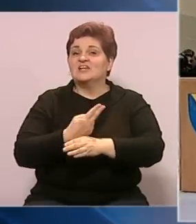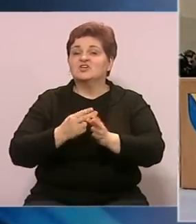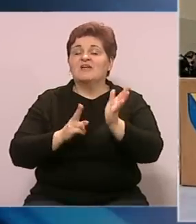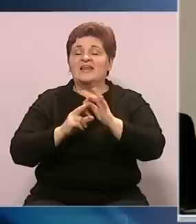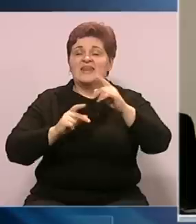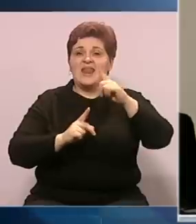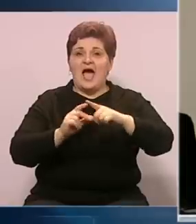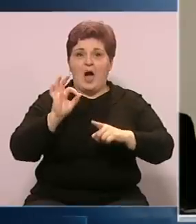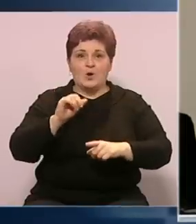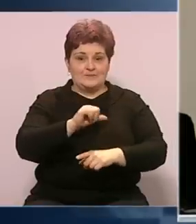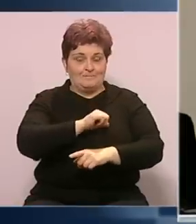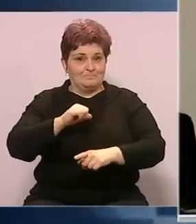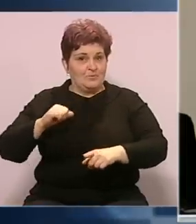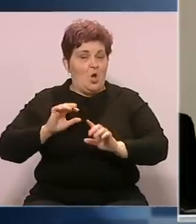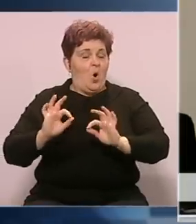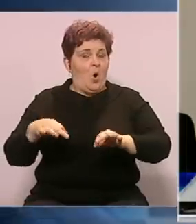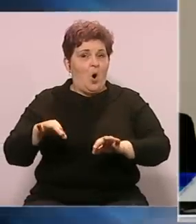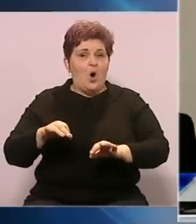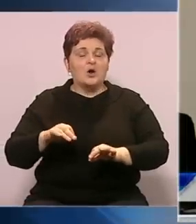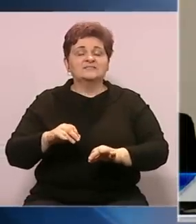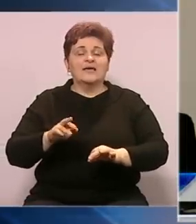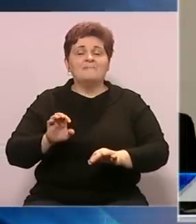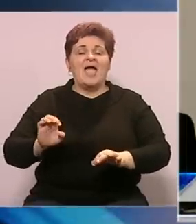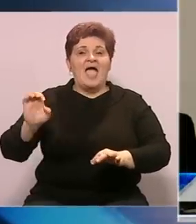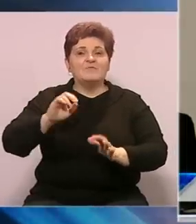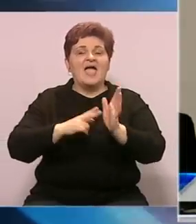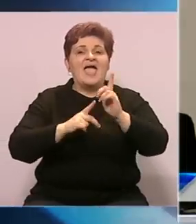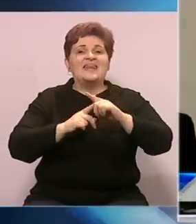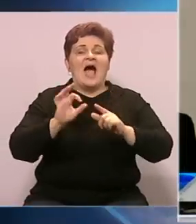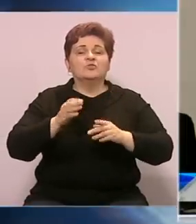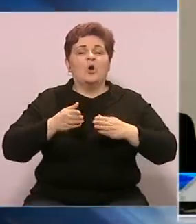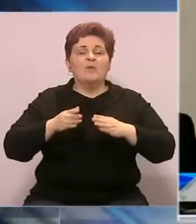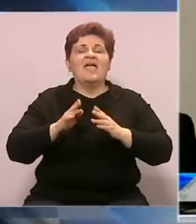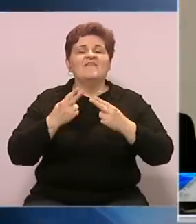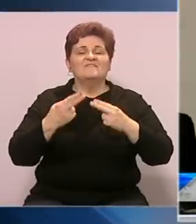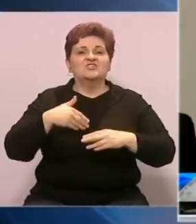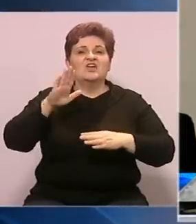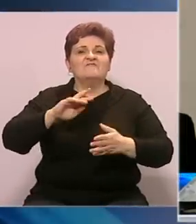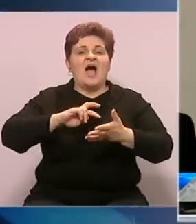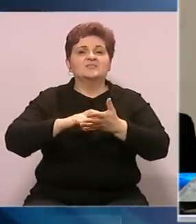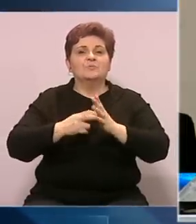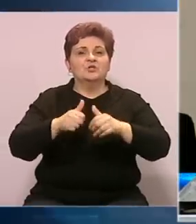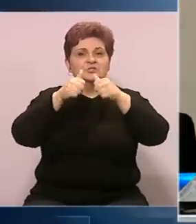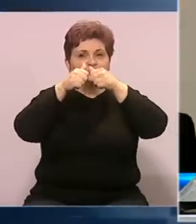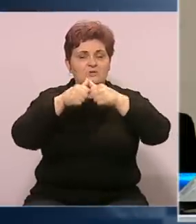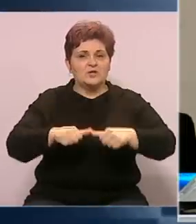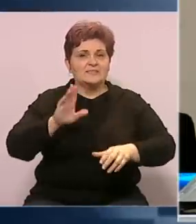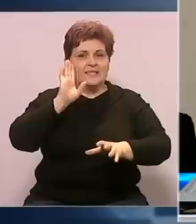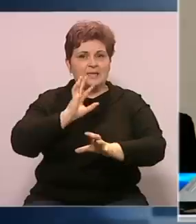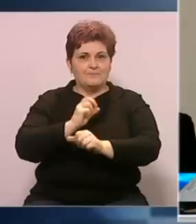Osim europskog, NATO put također je važan vanjsko-politički prioritet Bosne i Hercegovine.